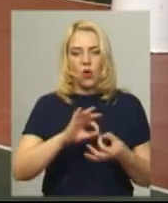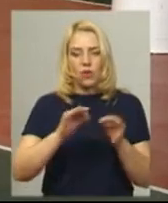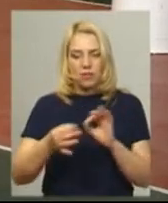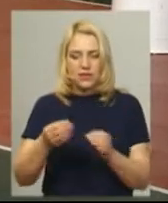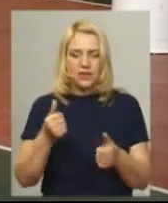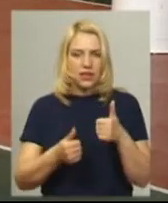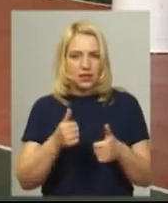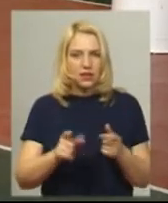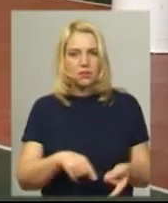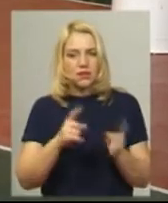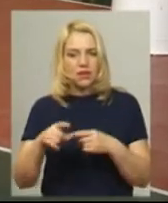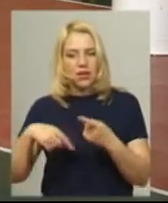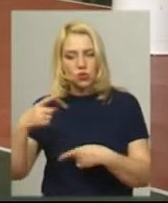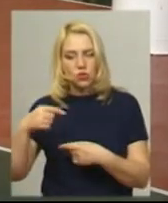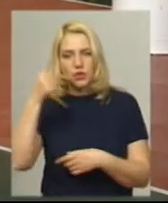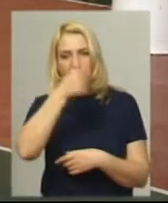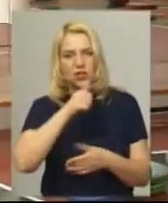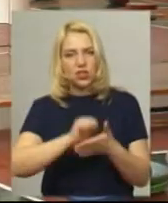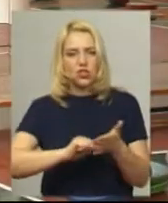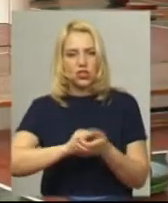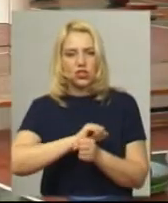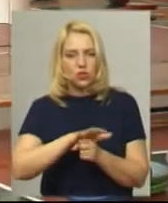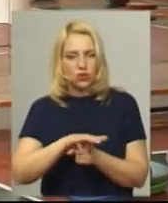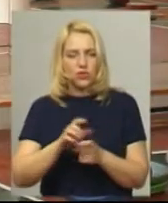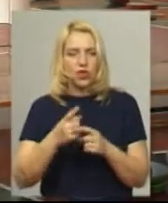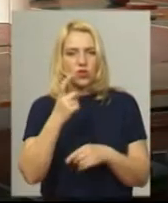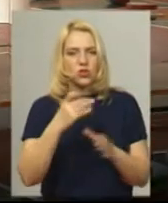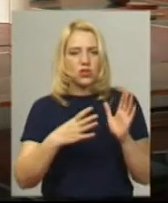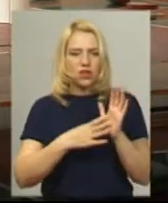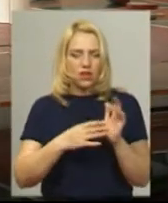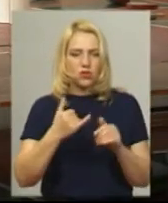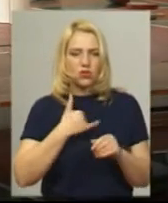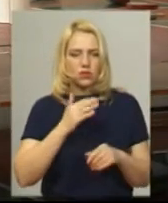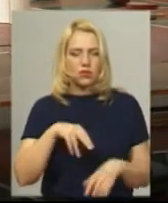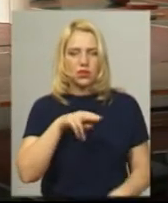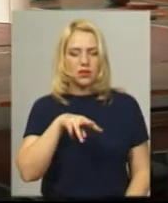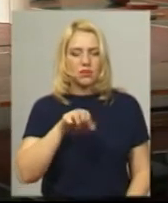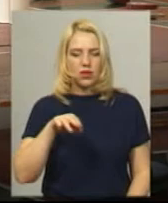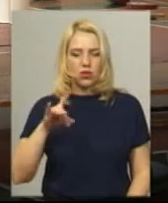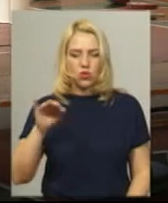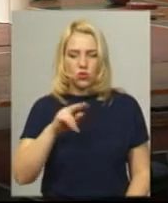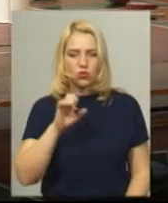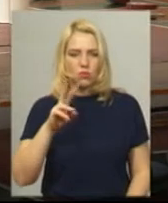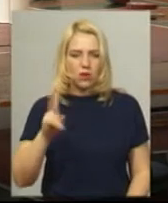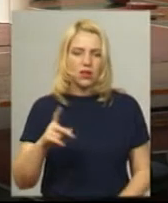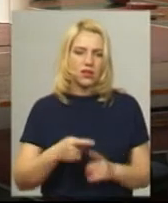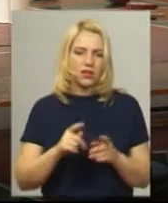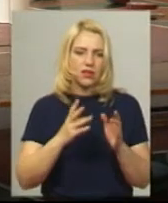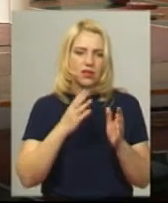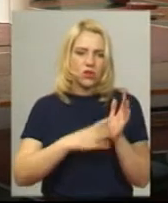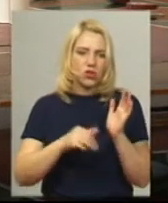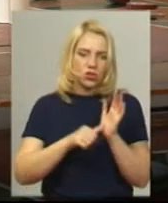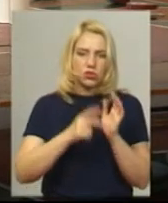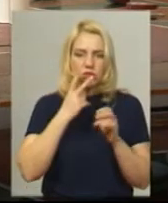дві ліцензії для чоловіків, каже головний тренер Андрій Гентош. 109 в нас буде Дмитро Чумак, і в 96 ми подивимося, бо в нас є пару